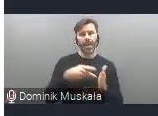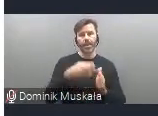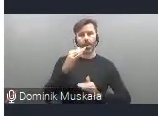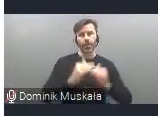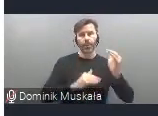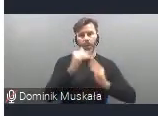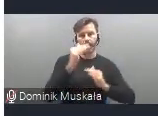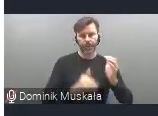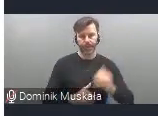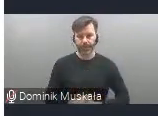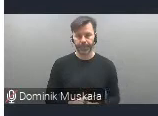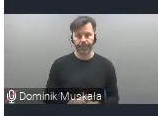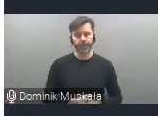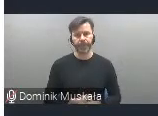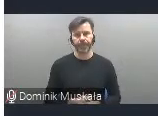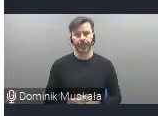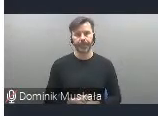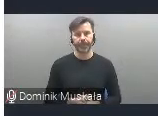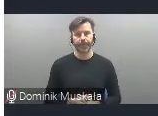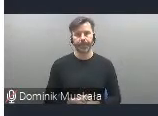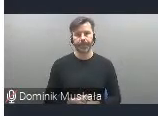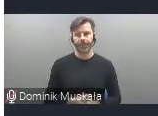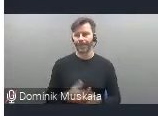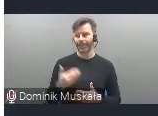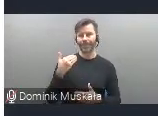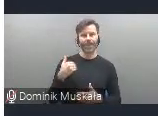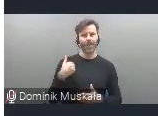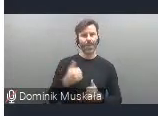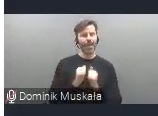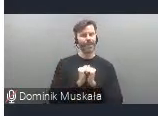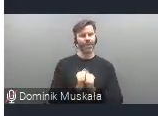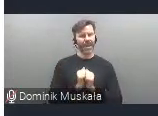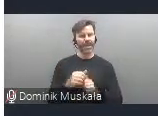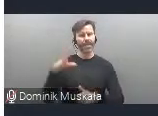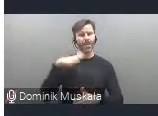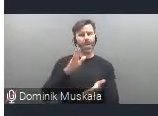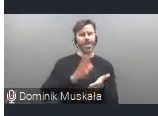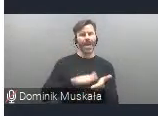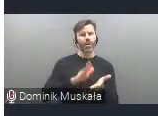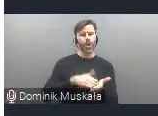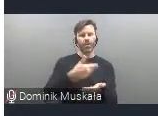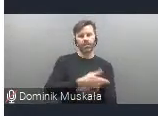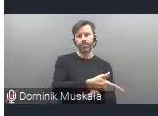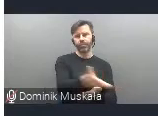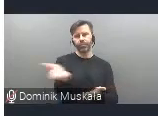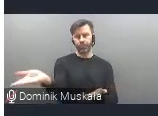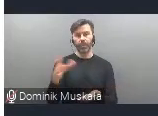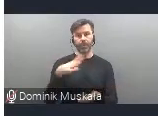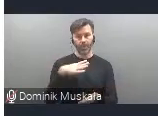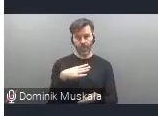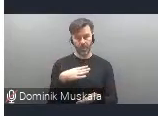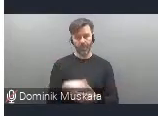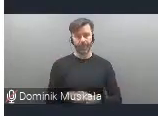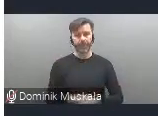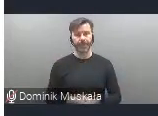We wrześniu zostały rozdane nagrody nowego europejskiego Bauchozu za już dwóch takich jakby ciągach